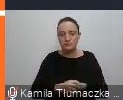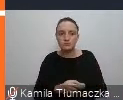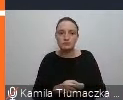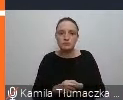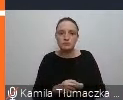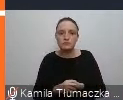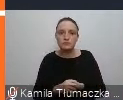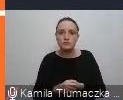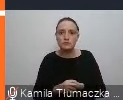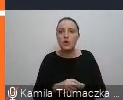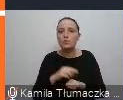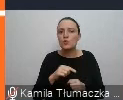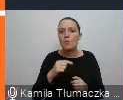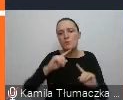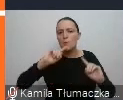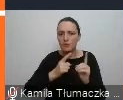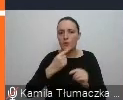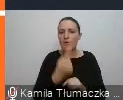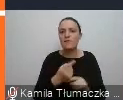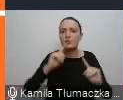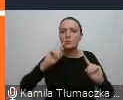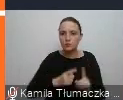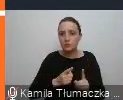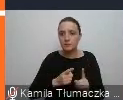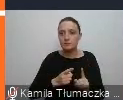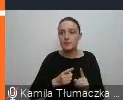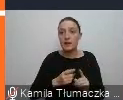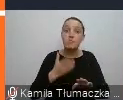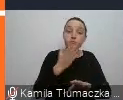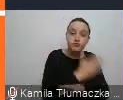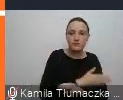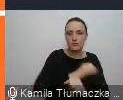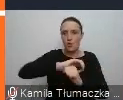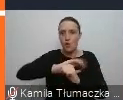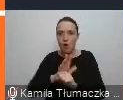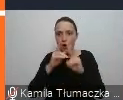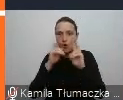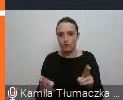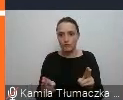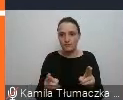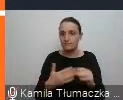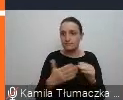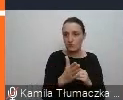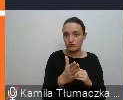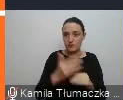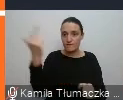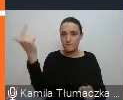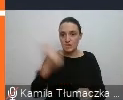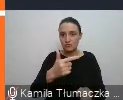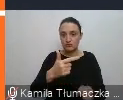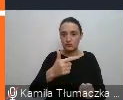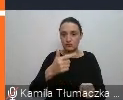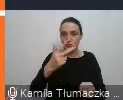tak mówiąc w skrócie, dopóki przyszedł koronawirus w marcu 2002 roku,